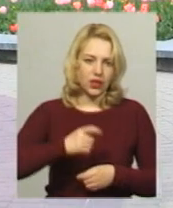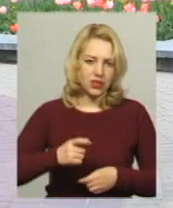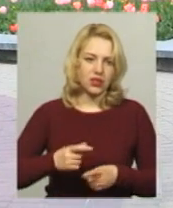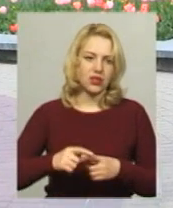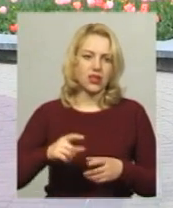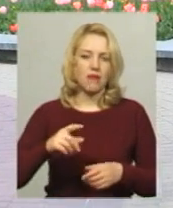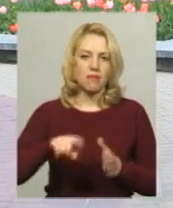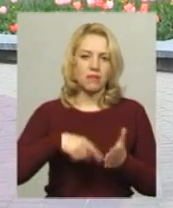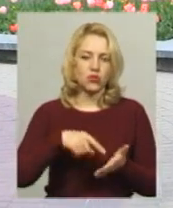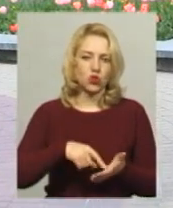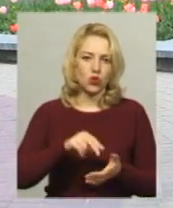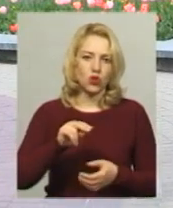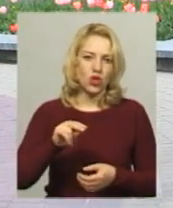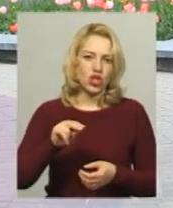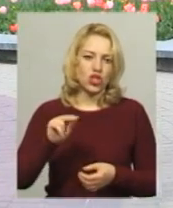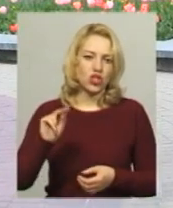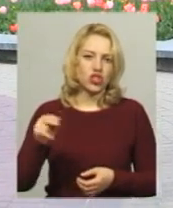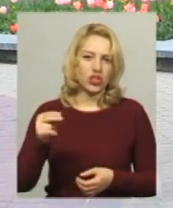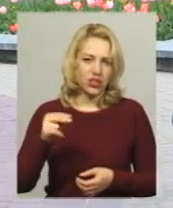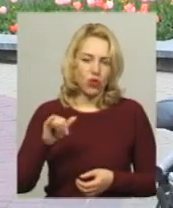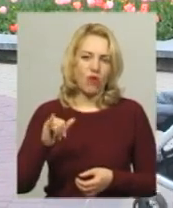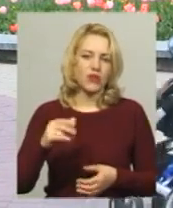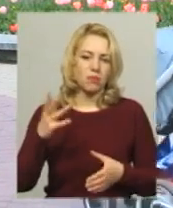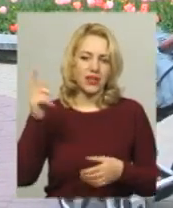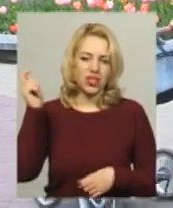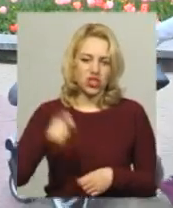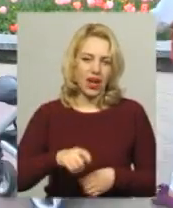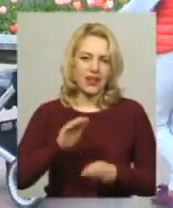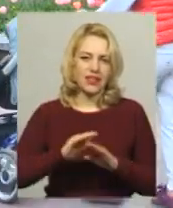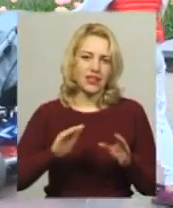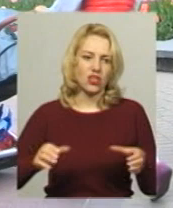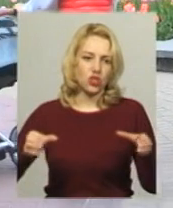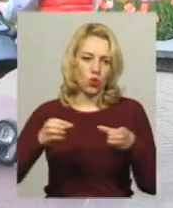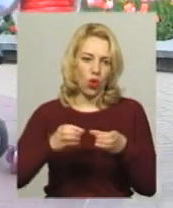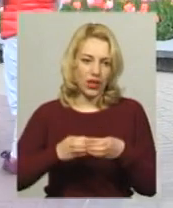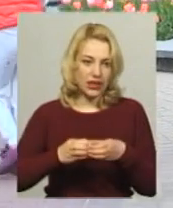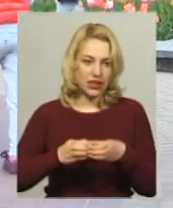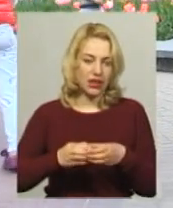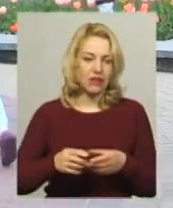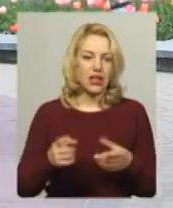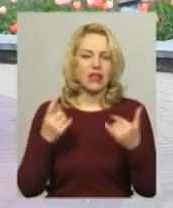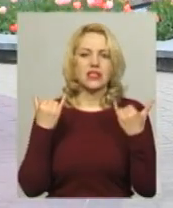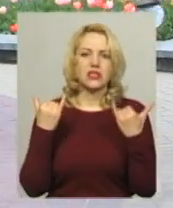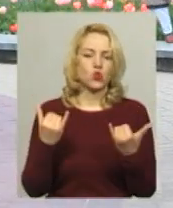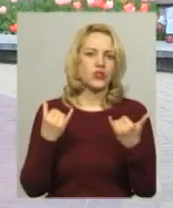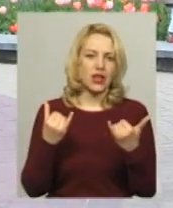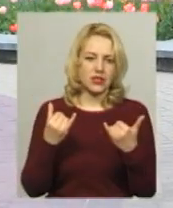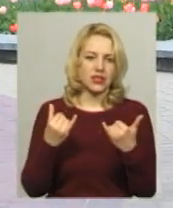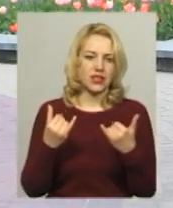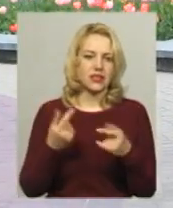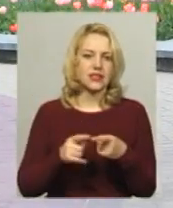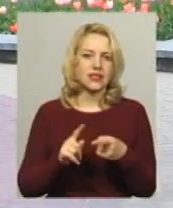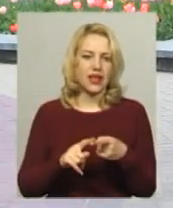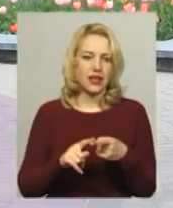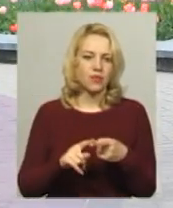з міста Чернігова. До нас приїжджає дитячий колектив, але надзвичайно такий сучасний. Це